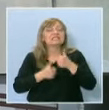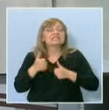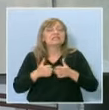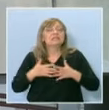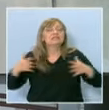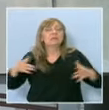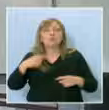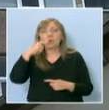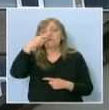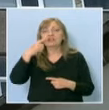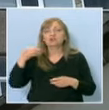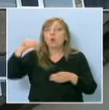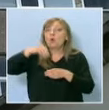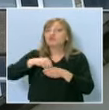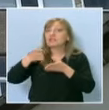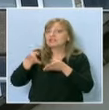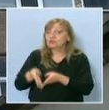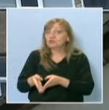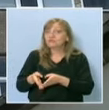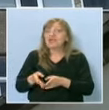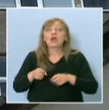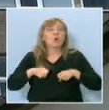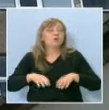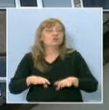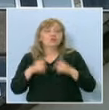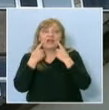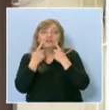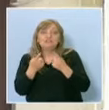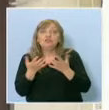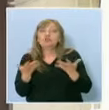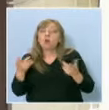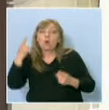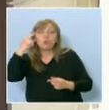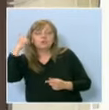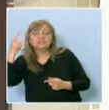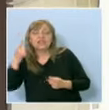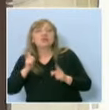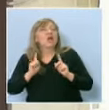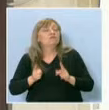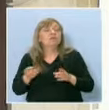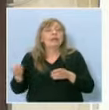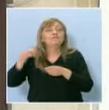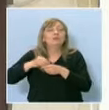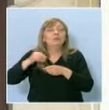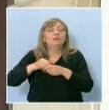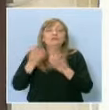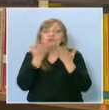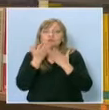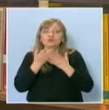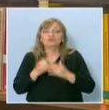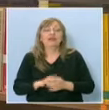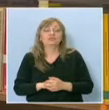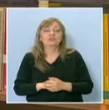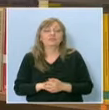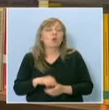важни, защото участието в тях позволява да видиш къде си в момента и какво имаш още да учиш. Още по-важно е да учиш чужди язици, макар и да не е